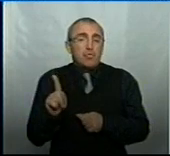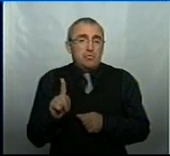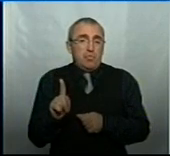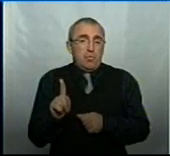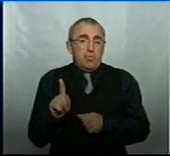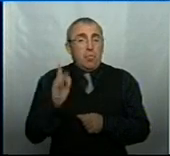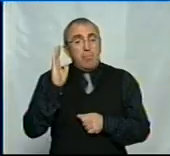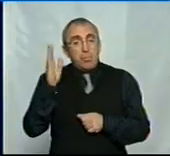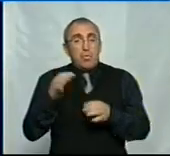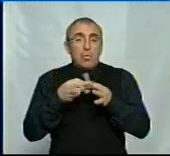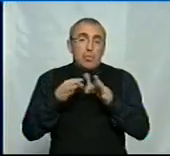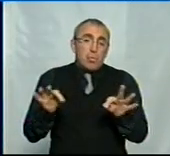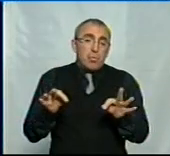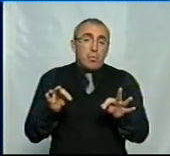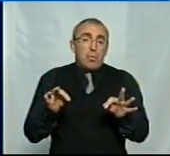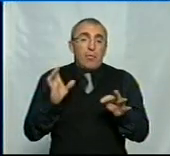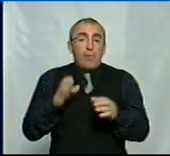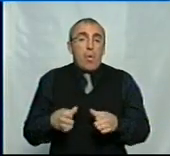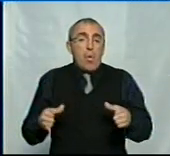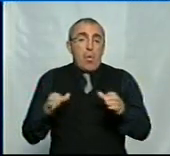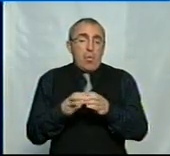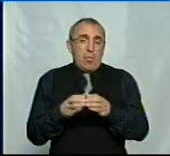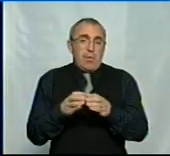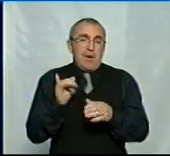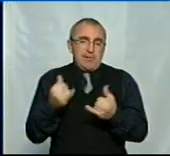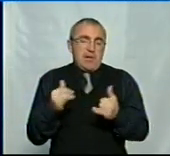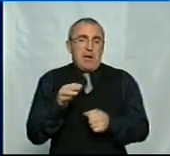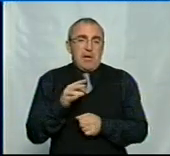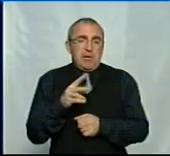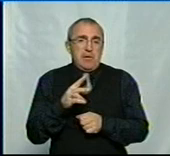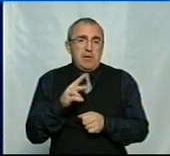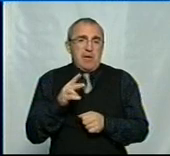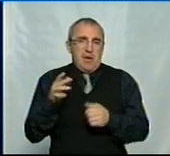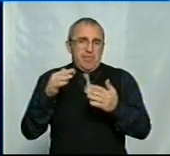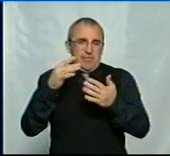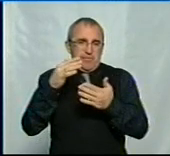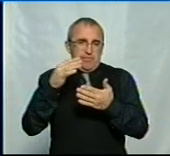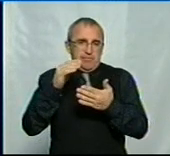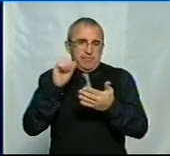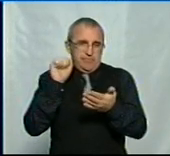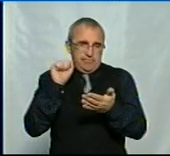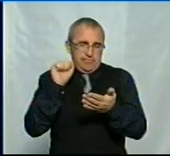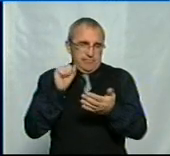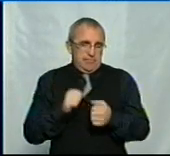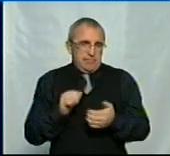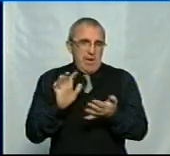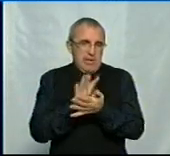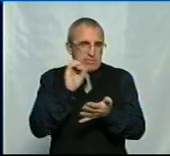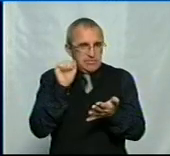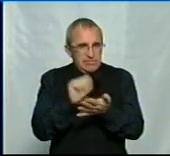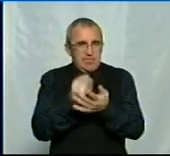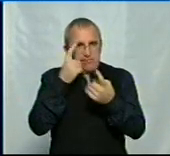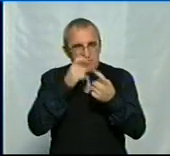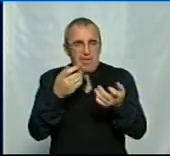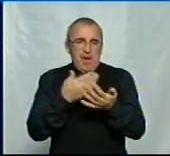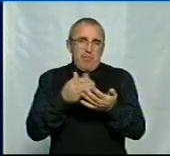будуть допущені ці діти в колективи, так зараз, як на шпальтах газет або в